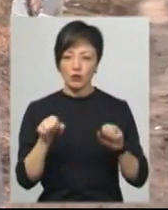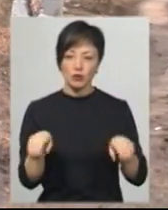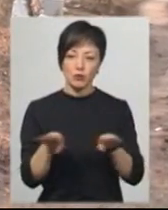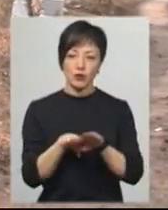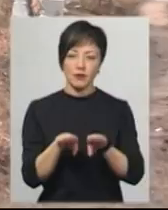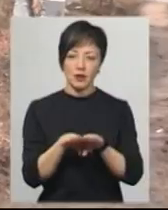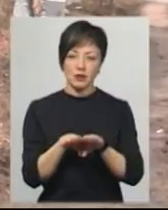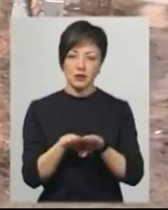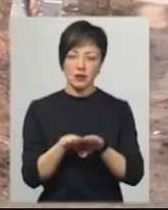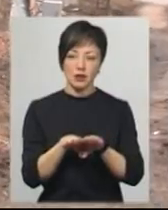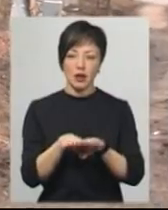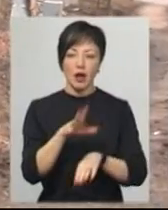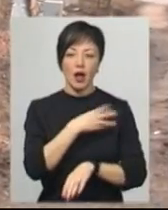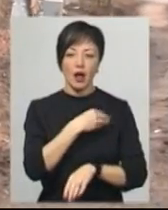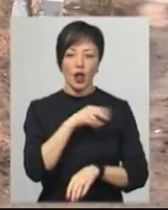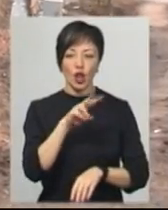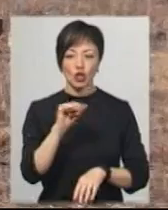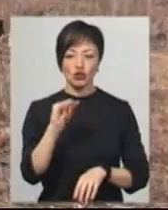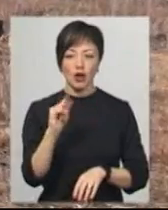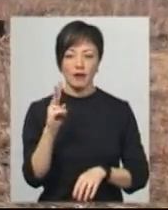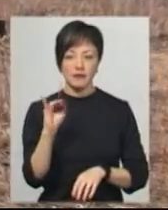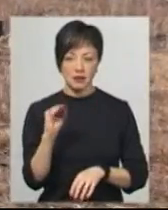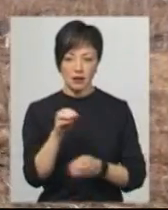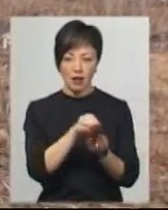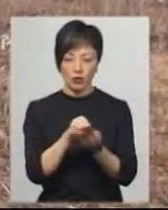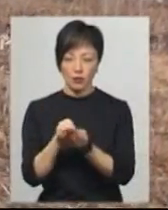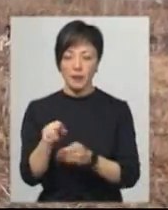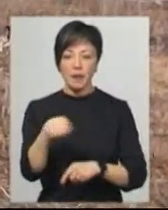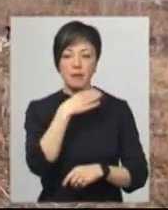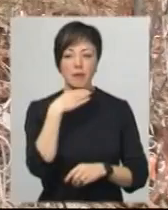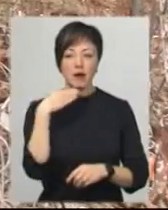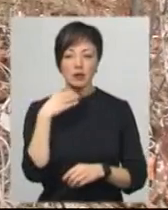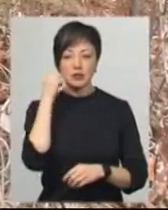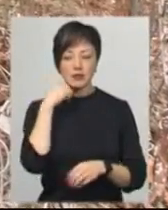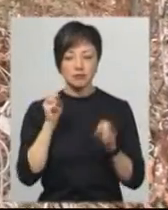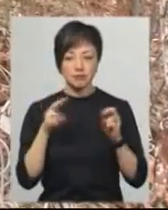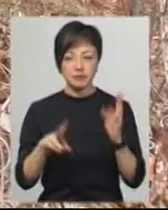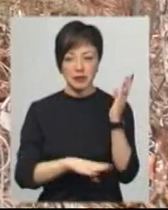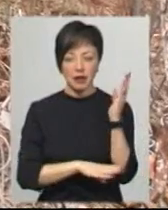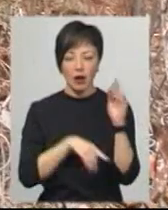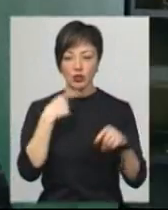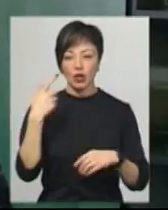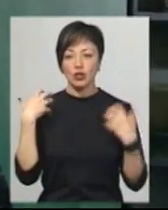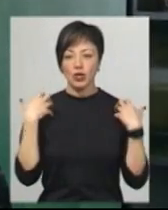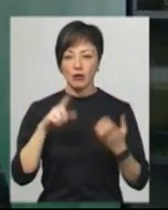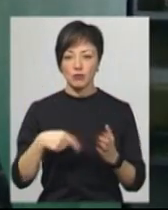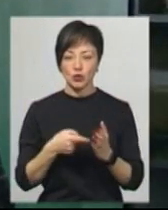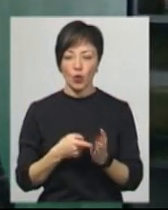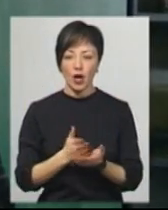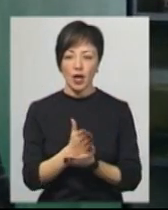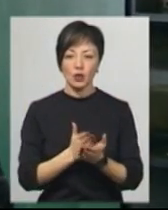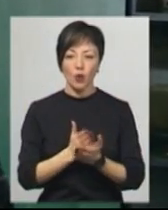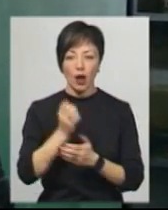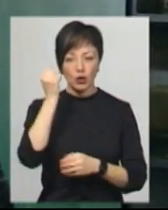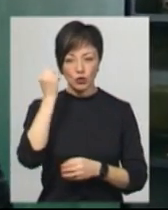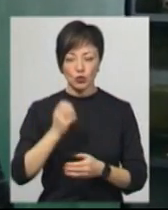порівняти з дочатівським кладовищем у Львові. На кладовищі багато старих небезпечних дерев, каже начальник Хмельницької міської ритуальної